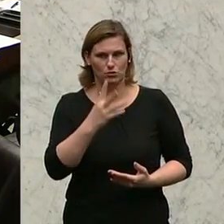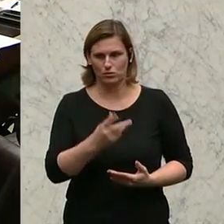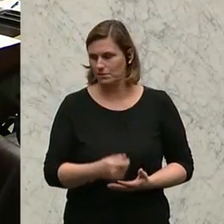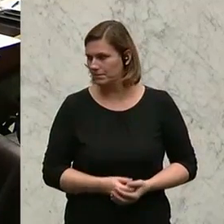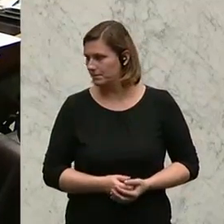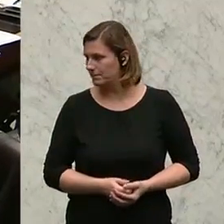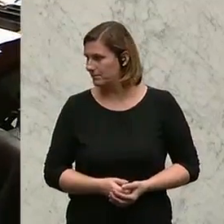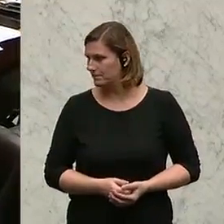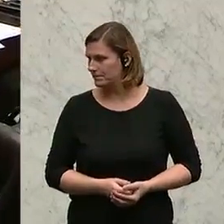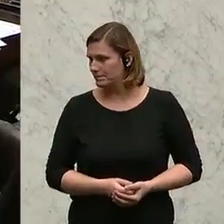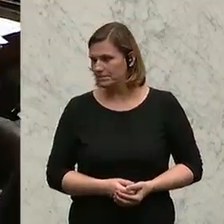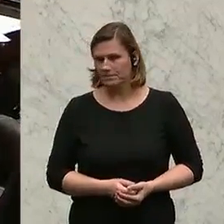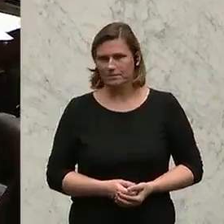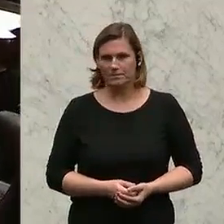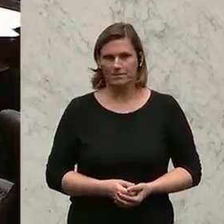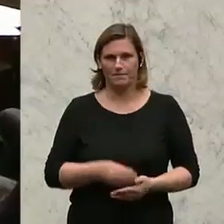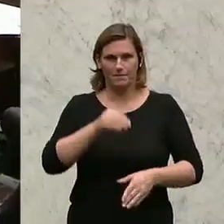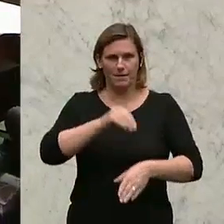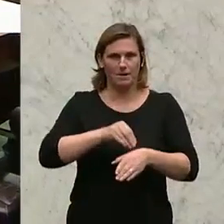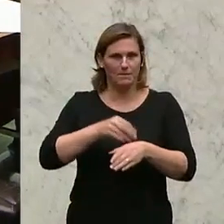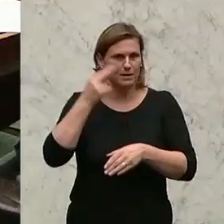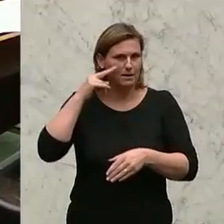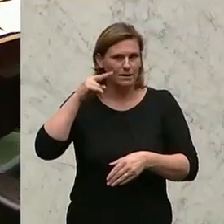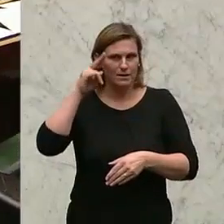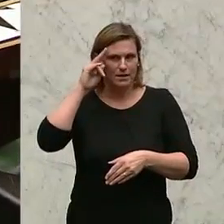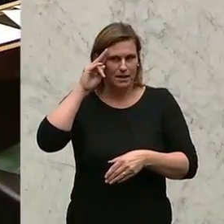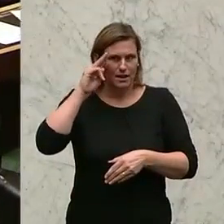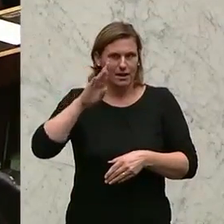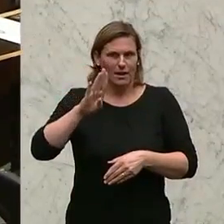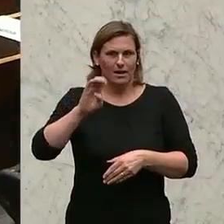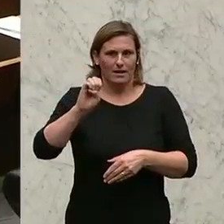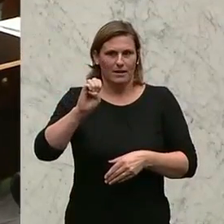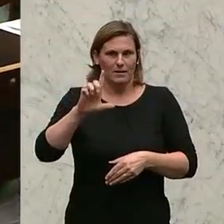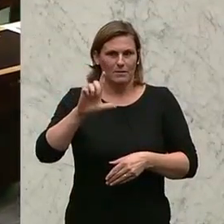Sagt Essie Lindl von der FPÖ. Dank.